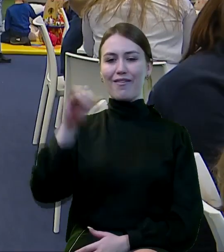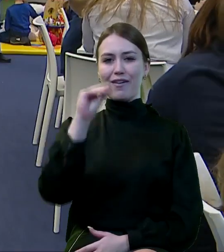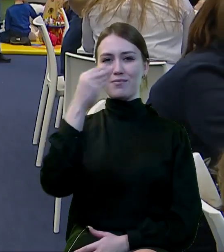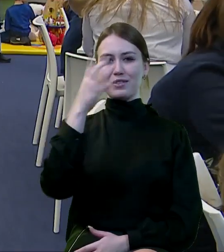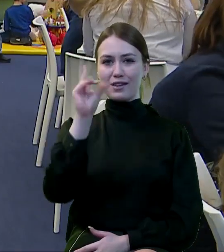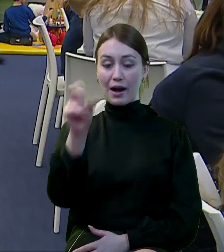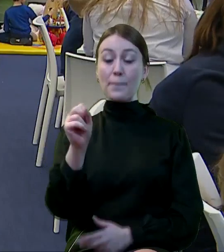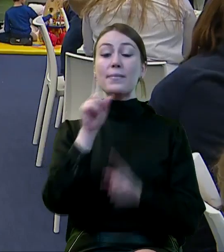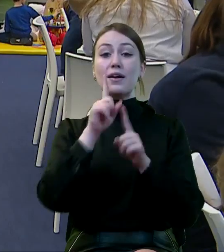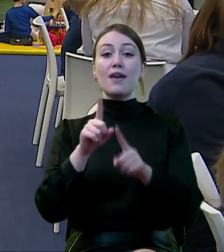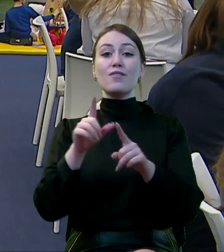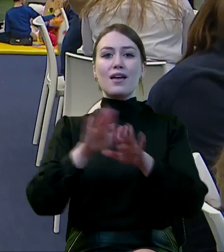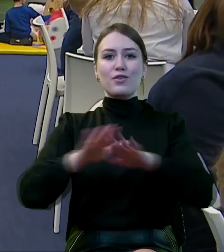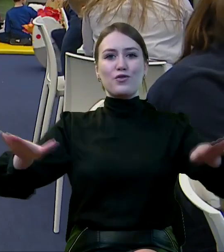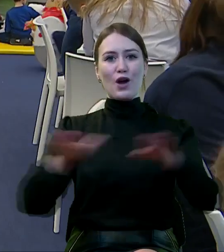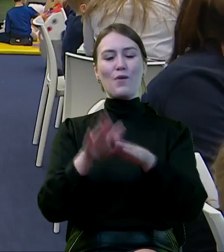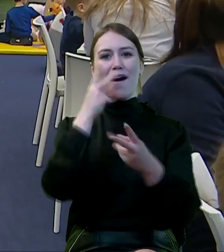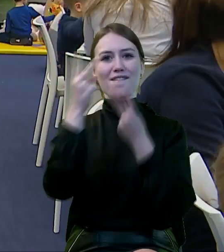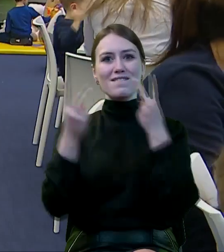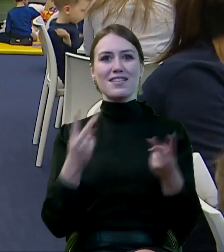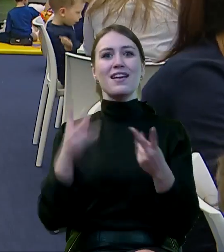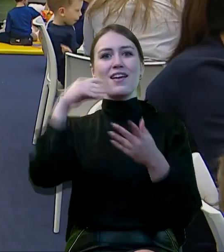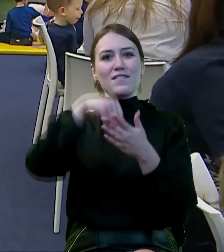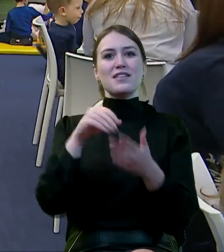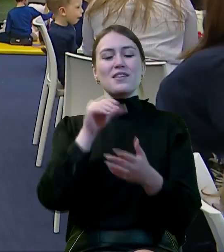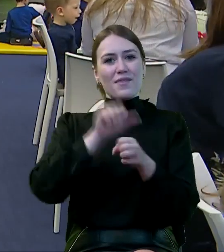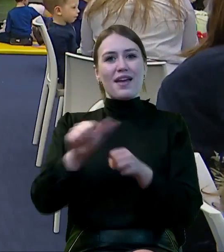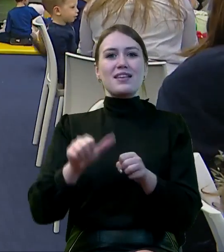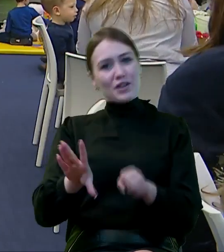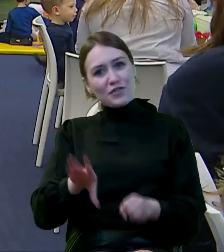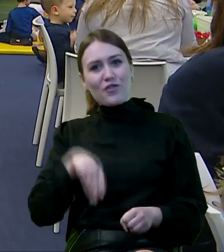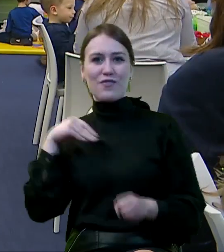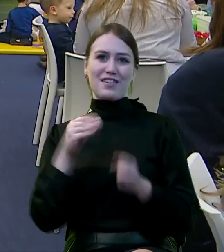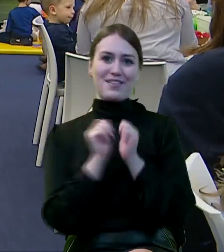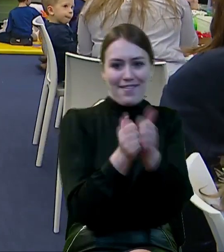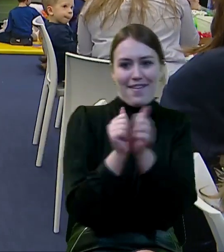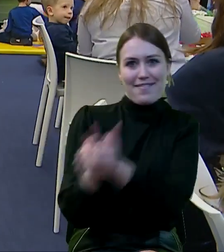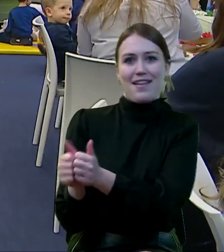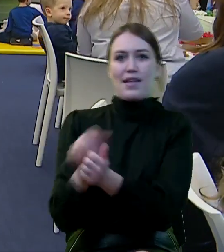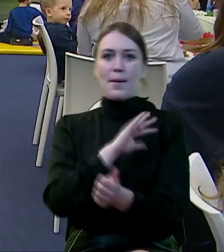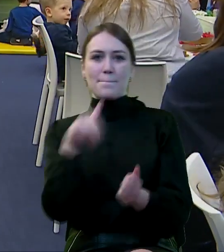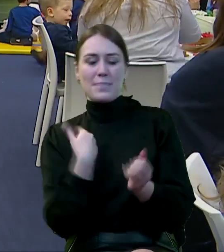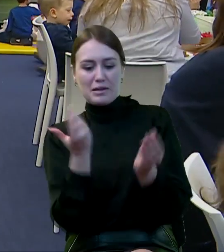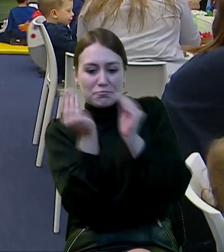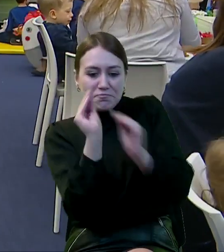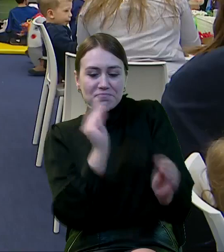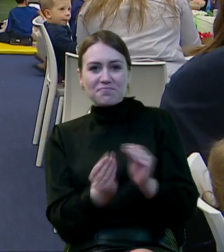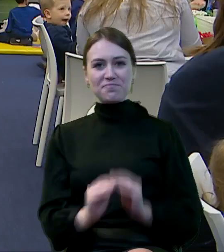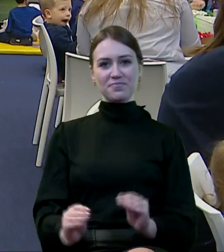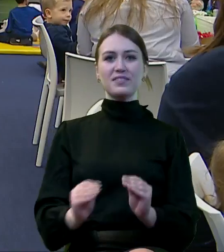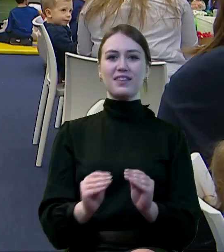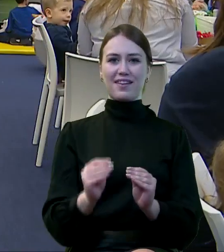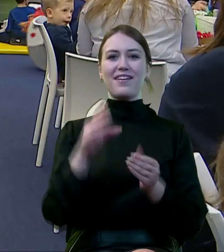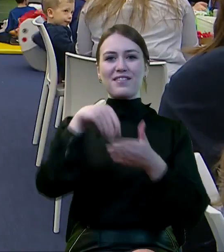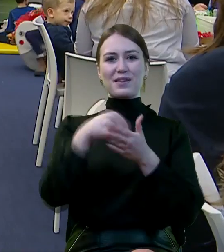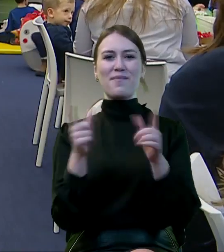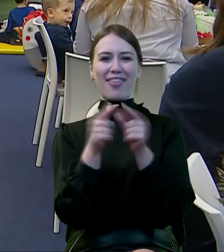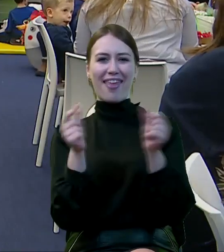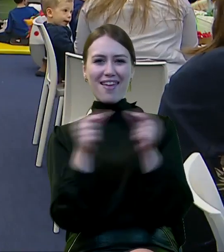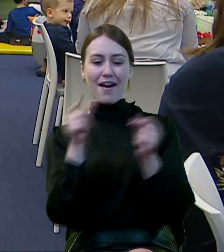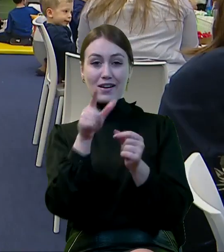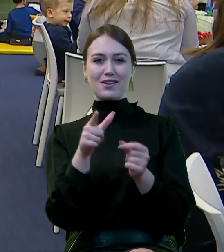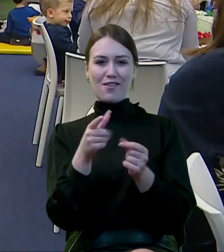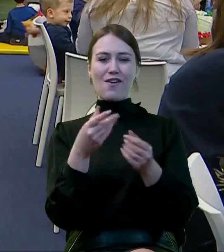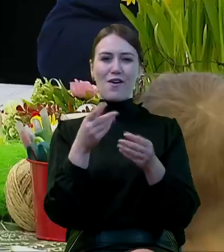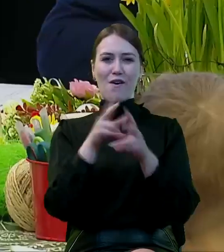Tutaj przy stołach, tak jak Państwo widzą, trwają świąteczne takie różne zadania o zdabianie pisanek wielkanocnych.